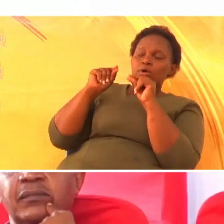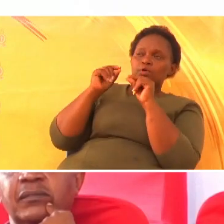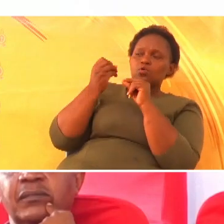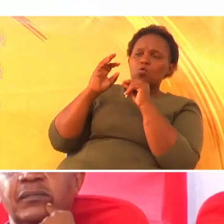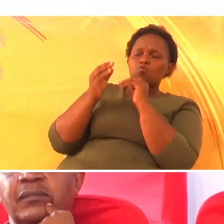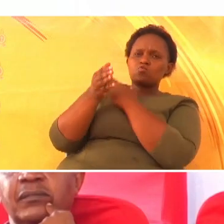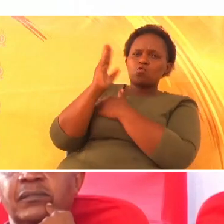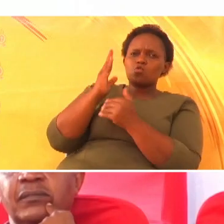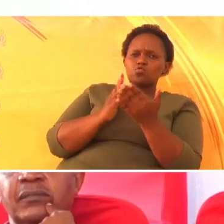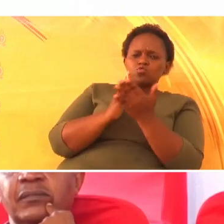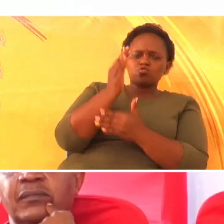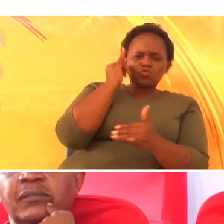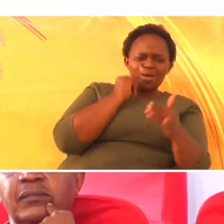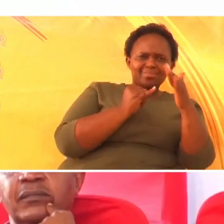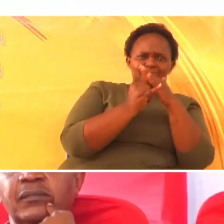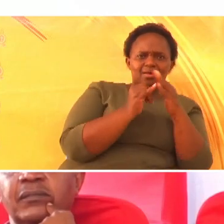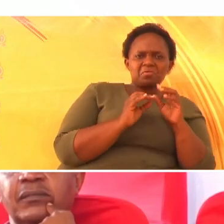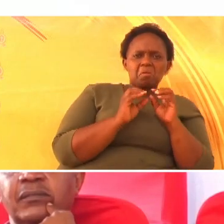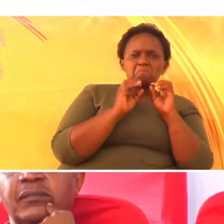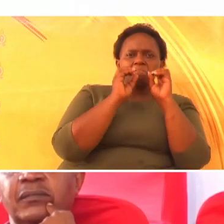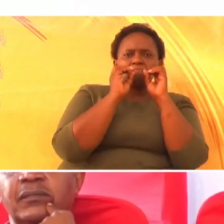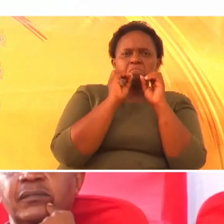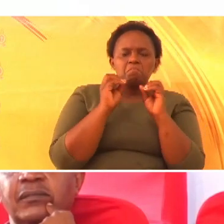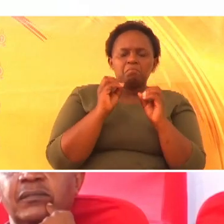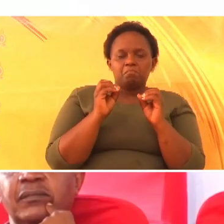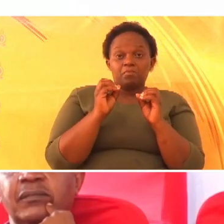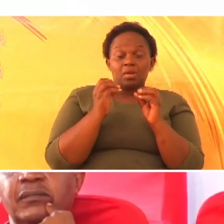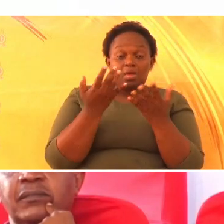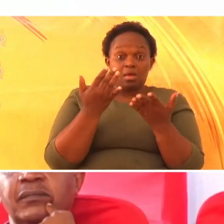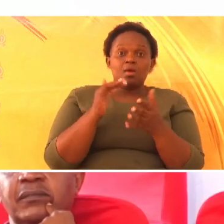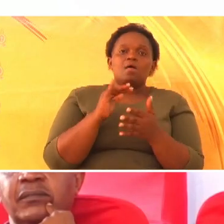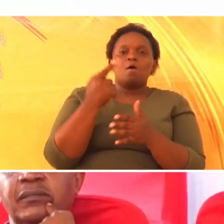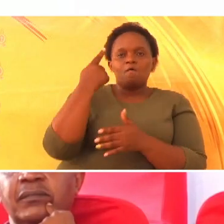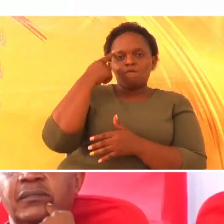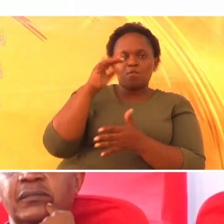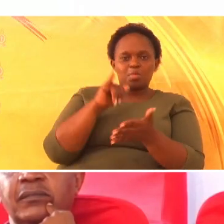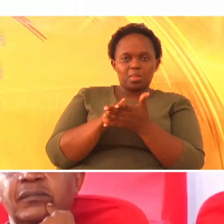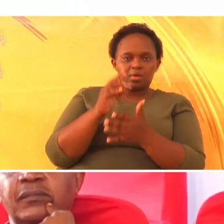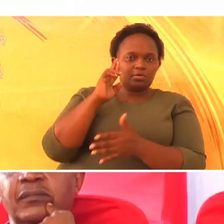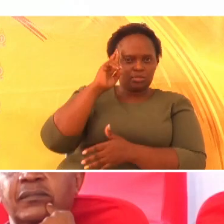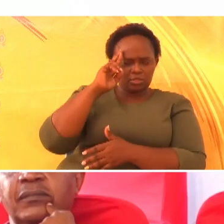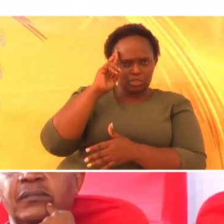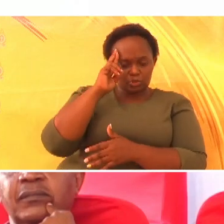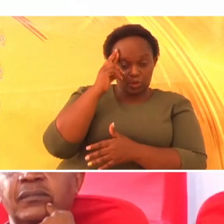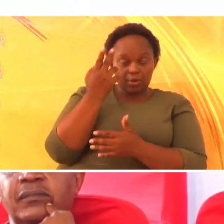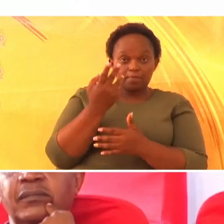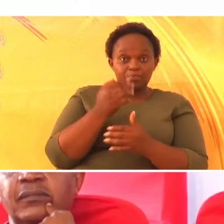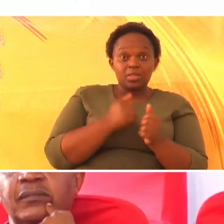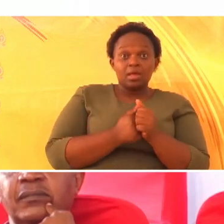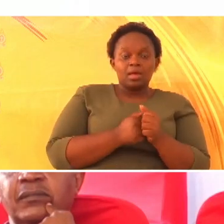Isaiya. Na ni kwa sababu hiyo, mwaka wa 17